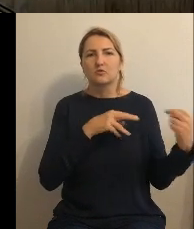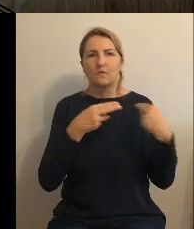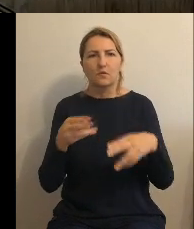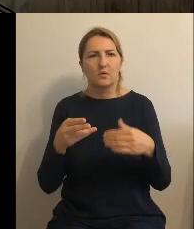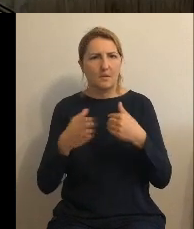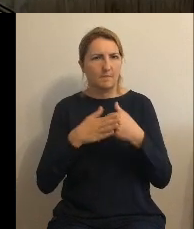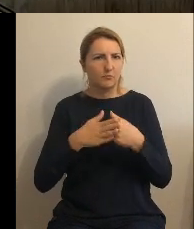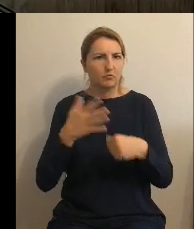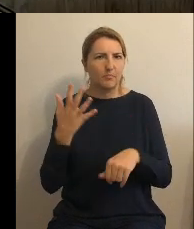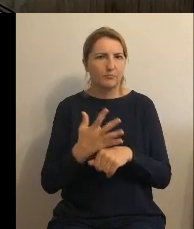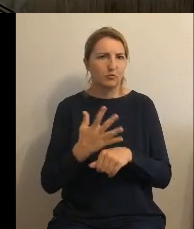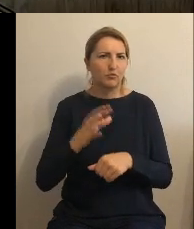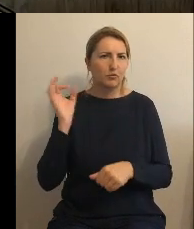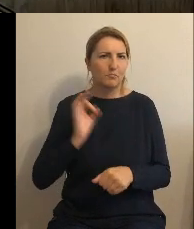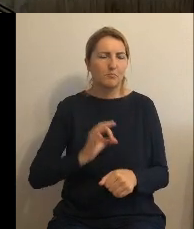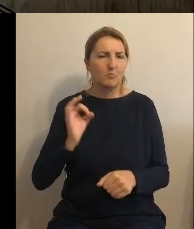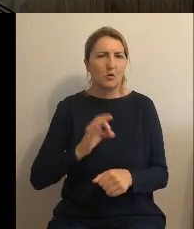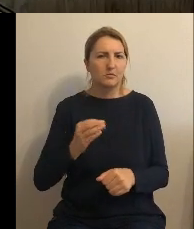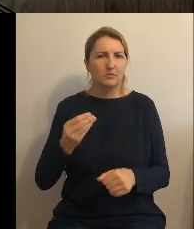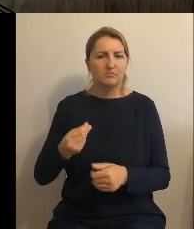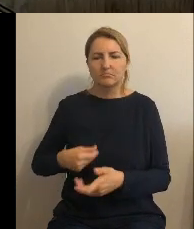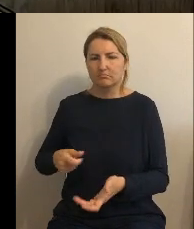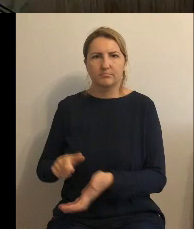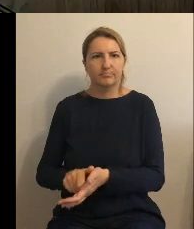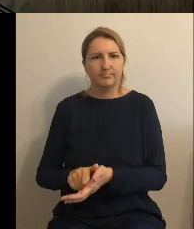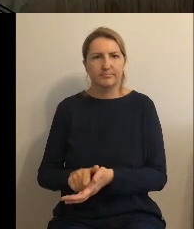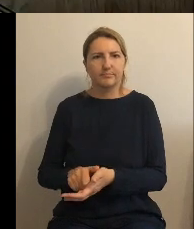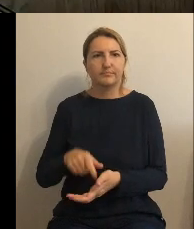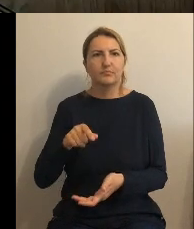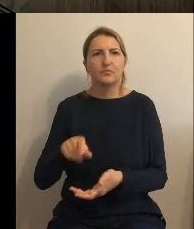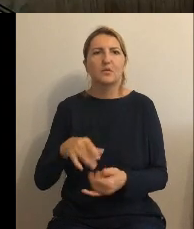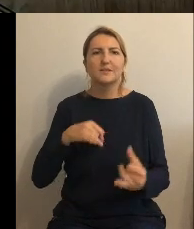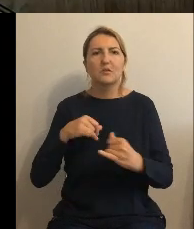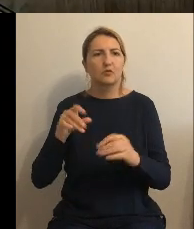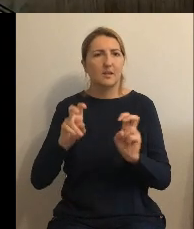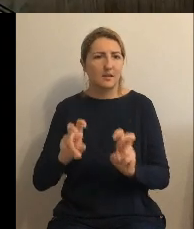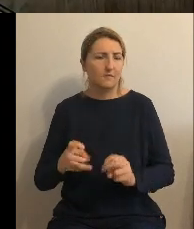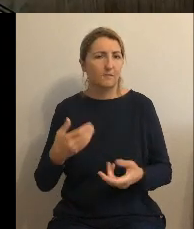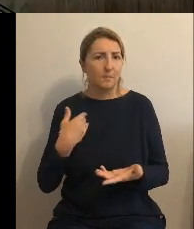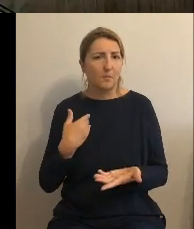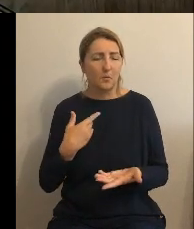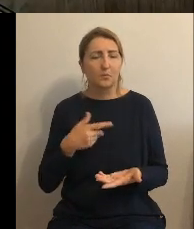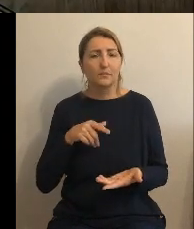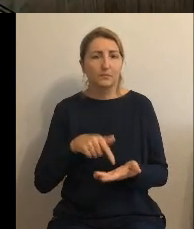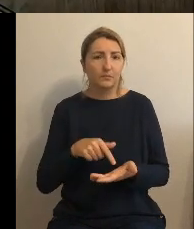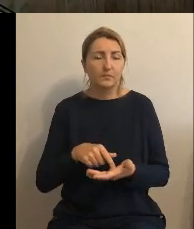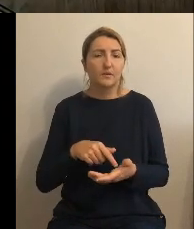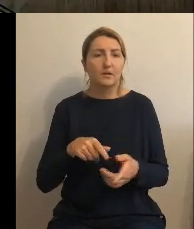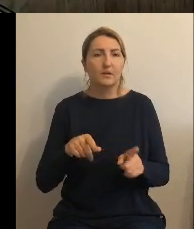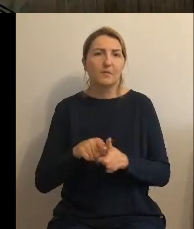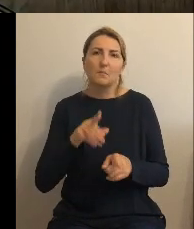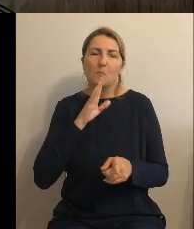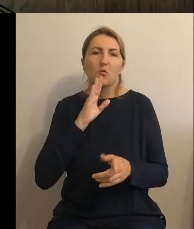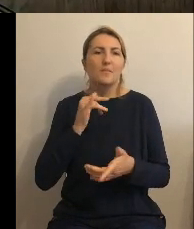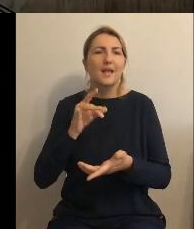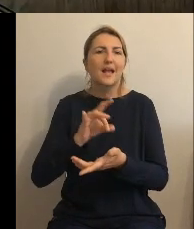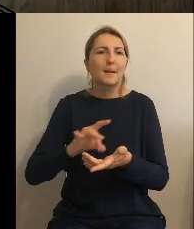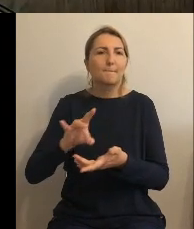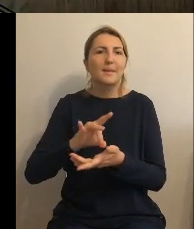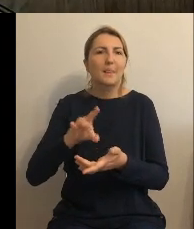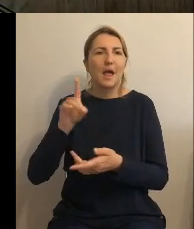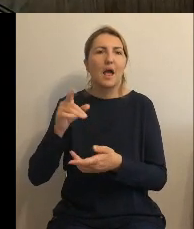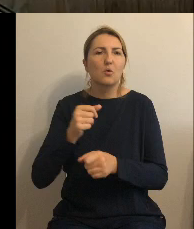poniesionej na te rzeczy związane z zarządzaniem kryzysowym. Taką gminą jest gmina Grudziądz, gdzie taką rekompensatę otrzymała. Myśmy otrzymali